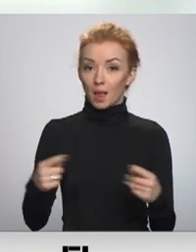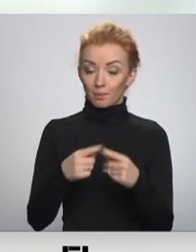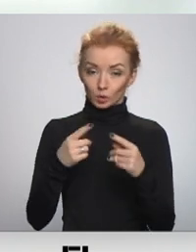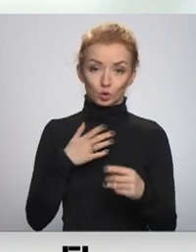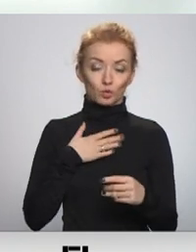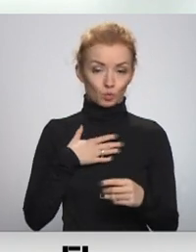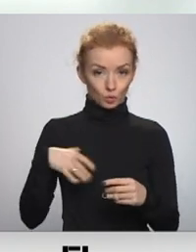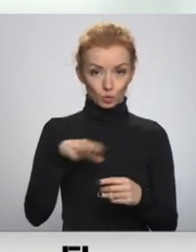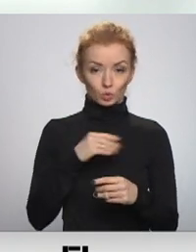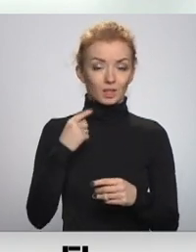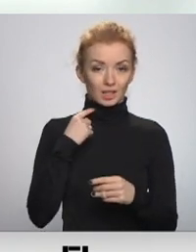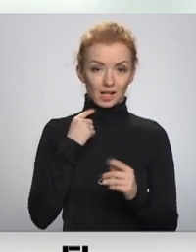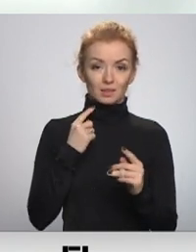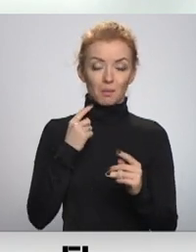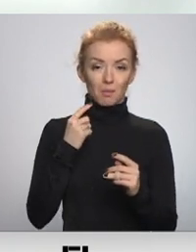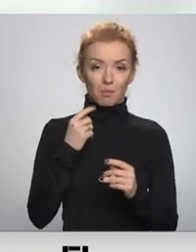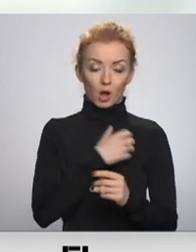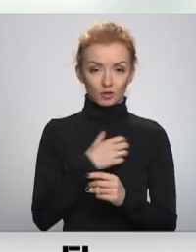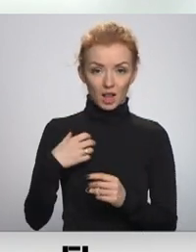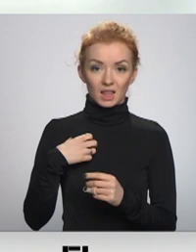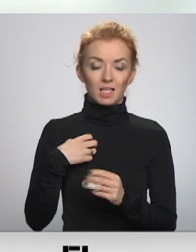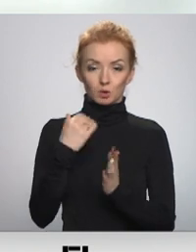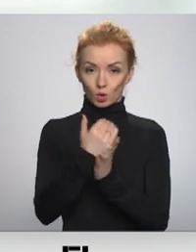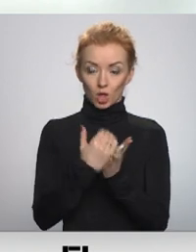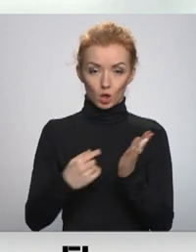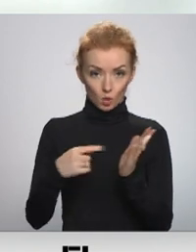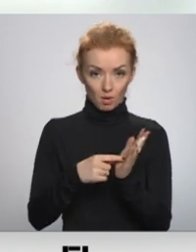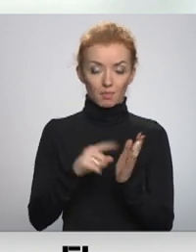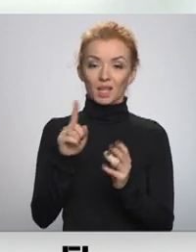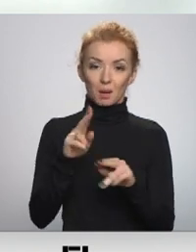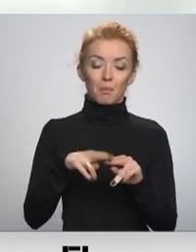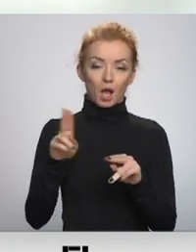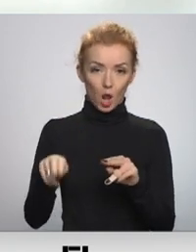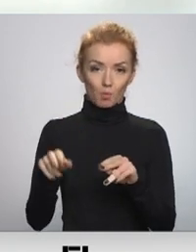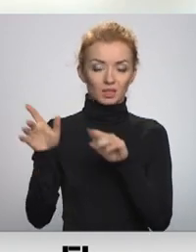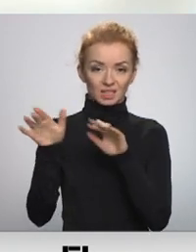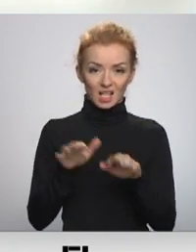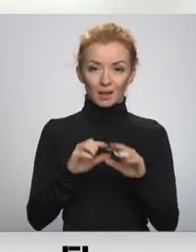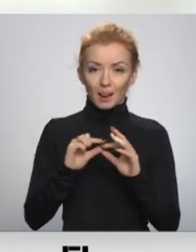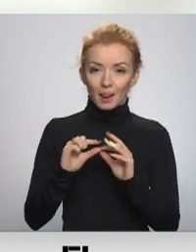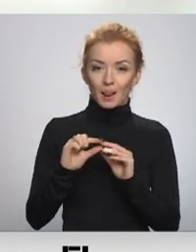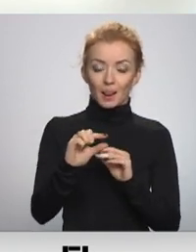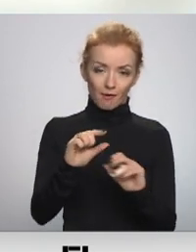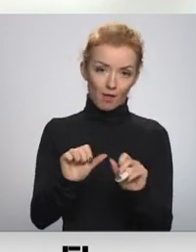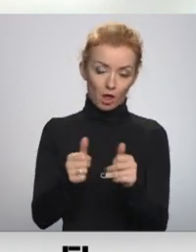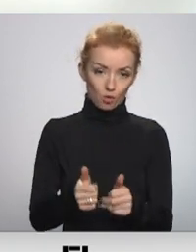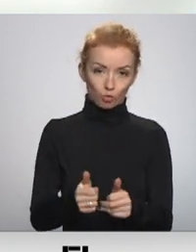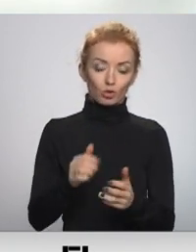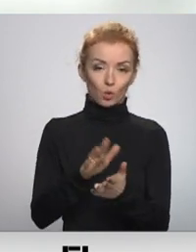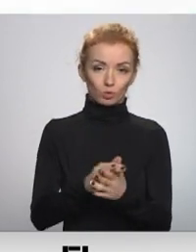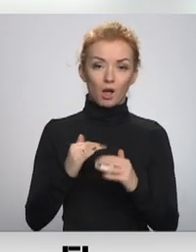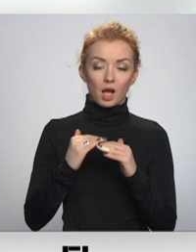mūsu Rīgas pašvaldības izvirzītajām prastībām. Ir pieļaujama sniega kārtas veidošanās uz